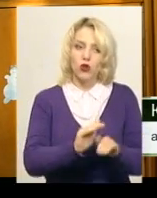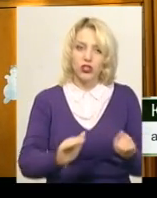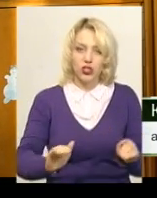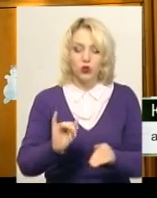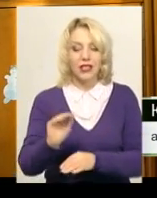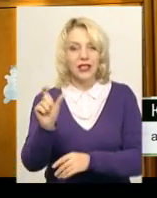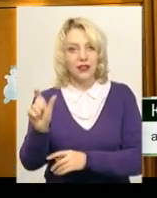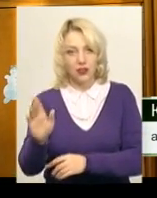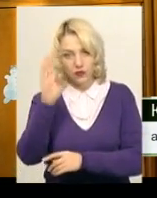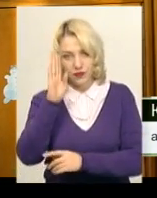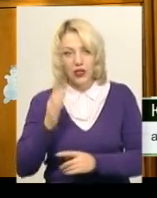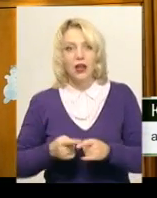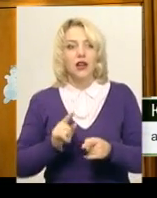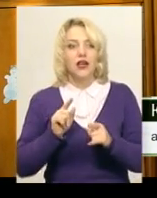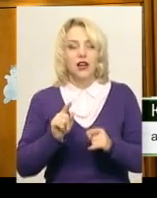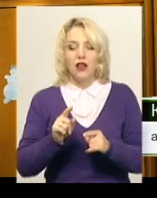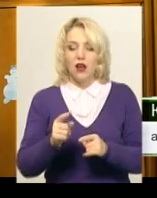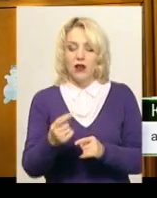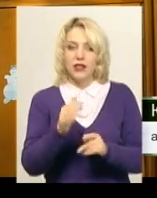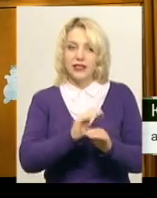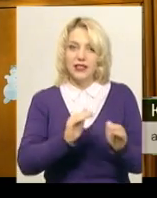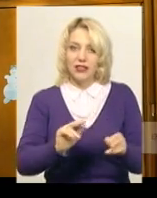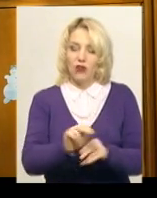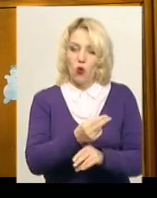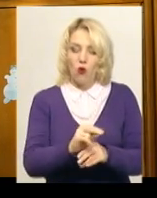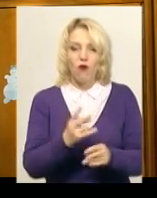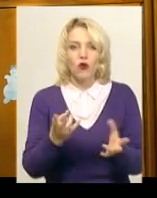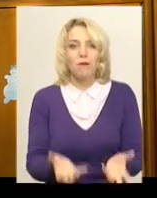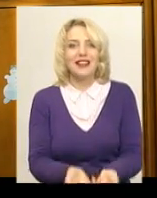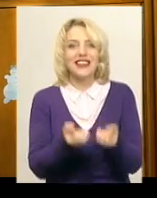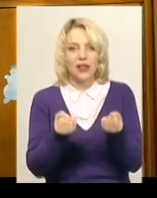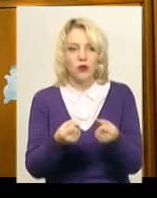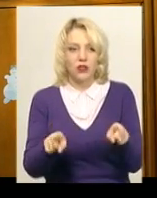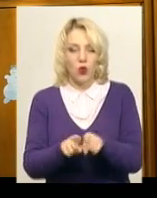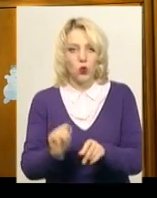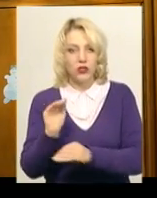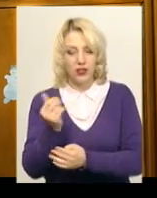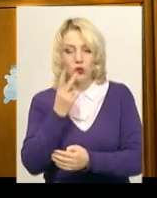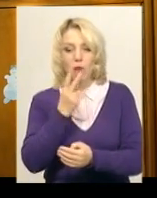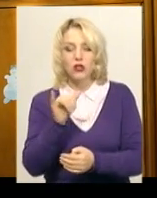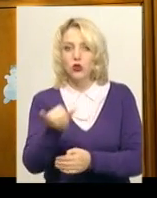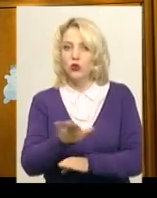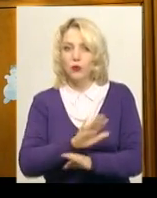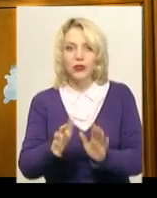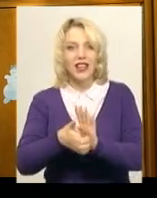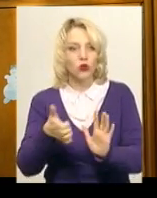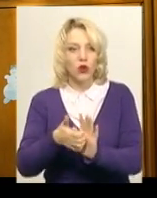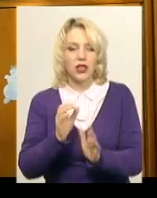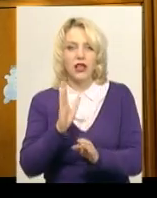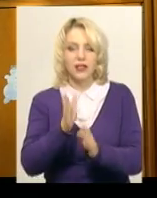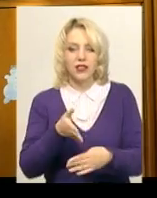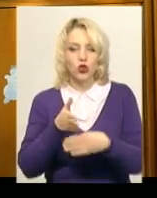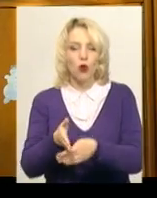свою чергу по одному виховує, а діток виховує підтримувати таку дитинку. Бачити в ньому не недоліки, а тільки